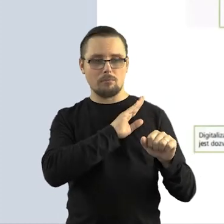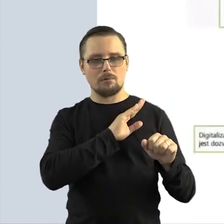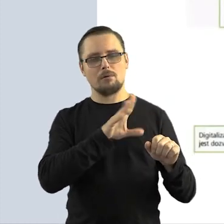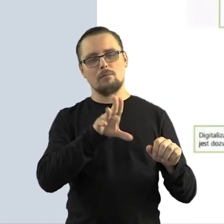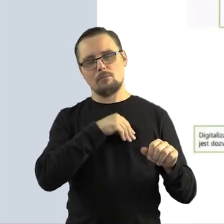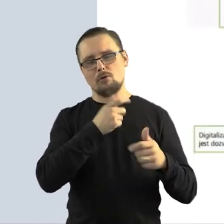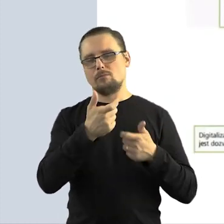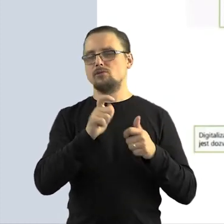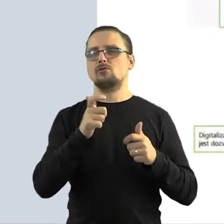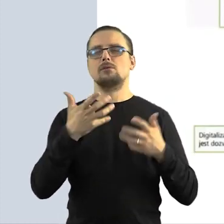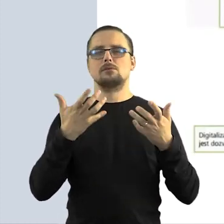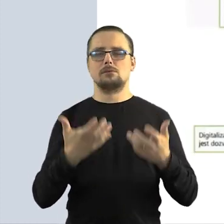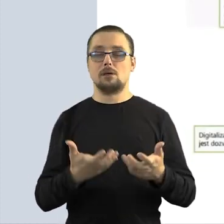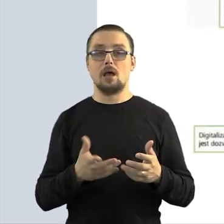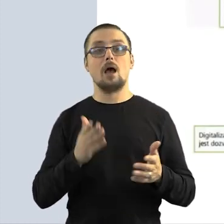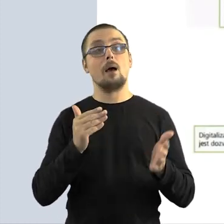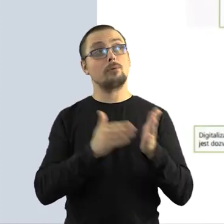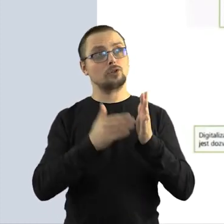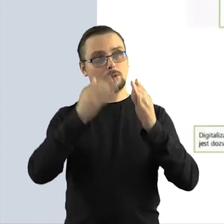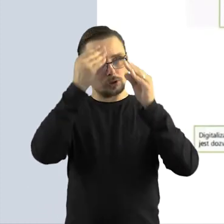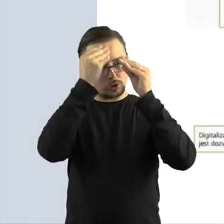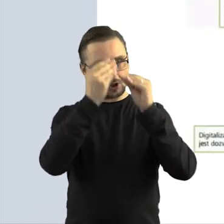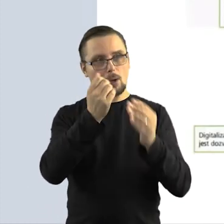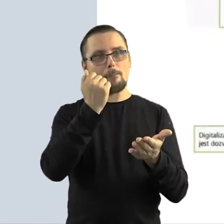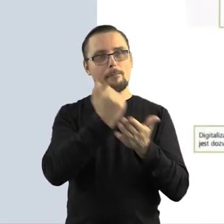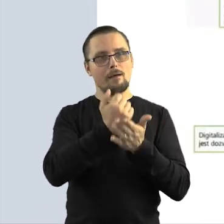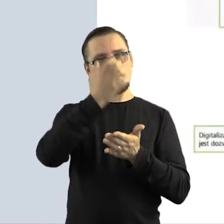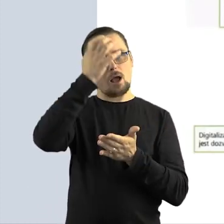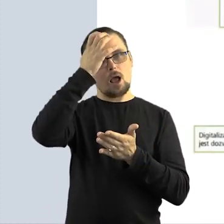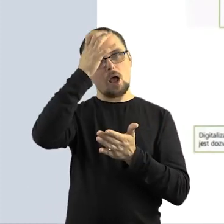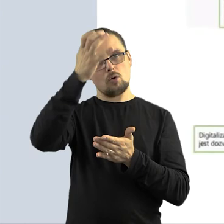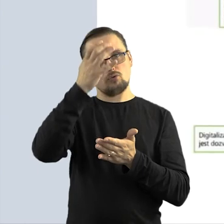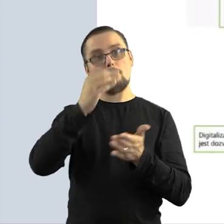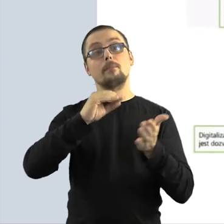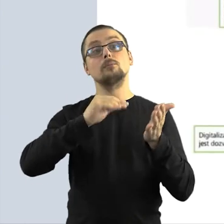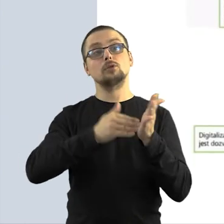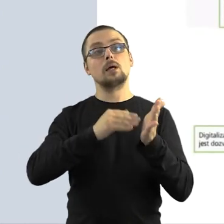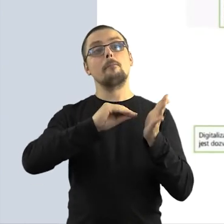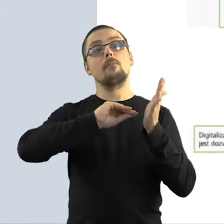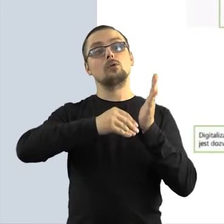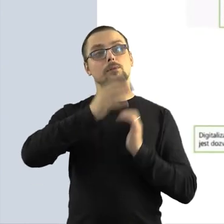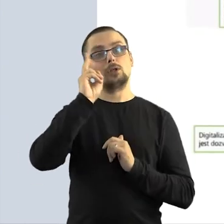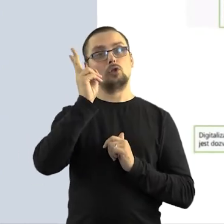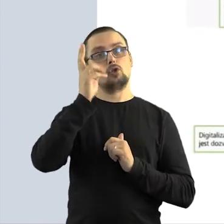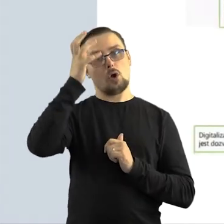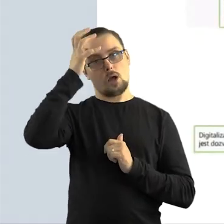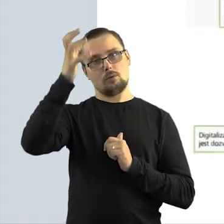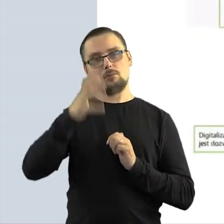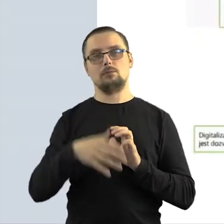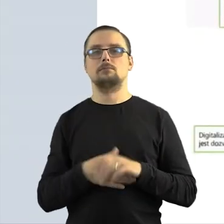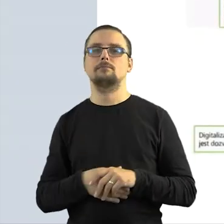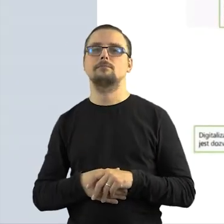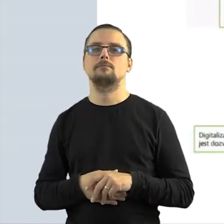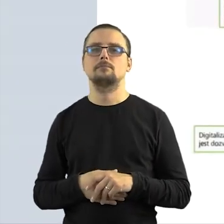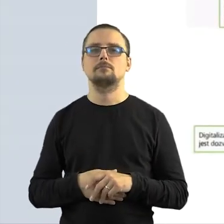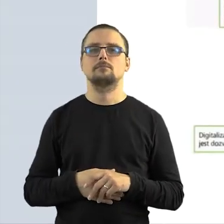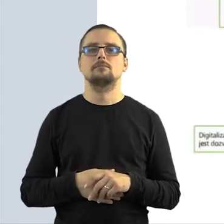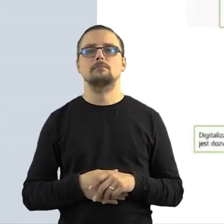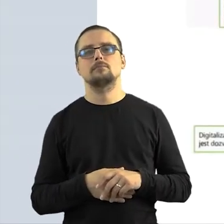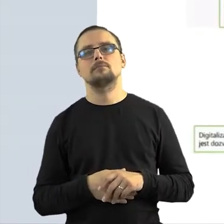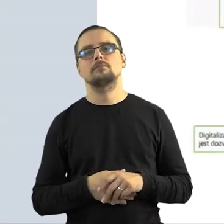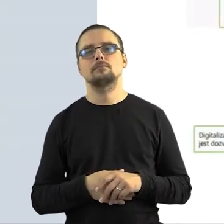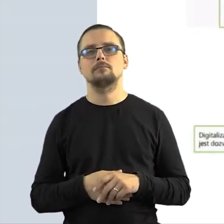lat, no to wtedy możemy z utworem robić absolutnie, co chcemy. Z uszanowaniem autorskich praw osobistych oczywiście, czyli z